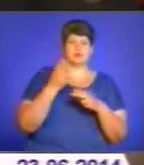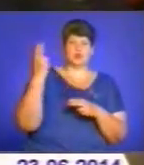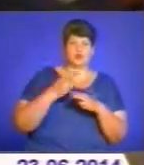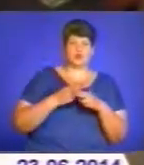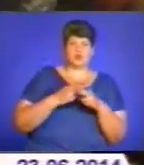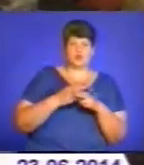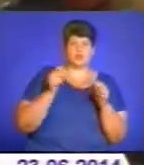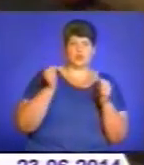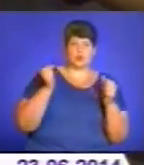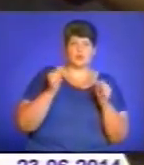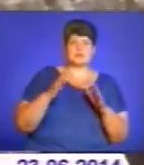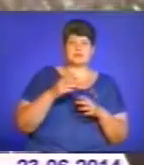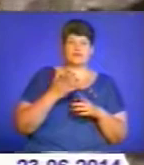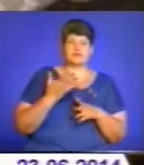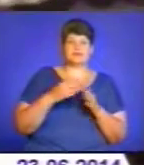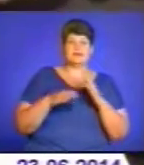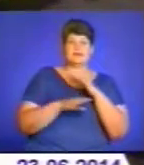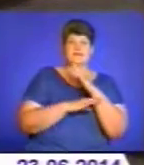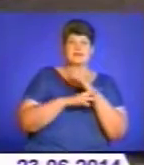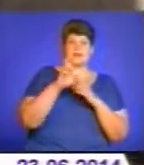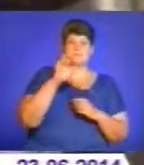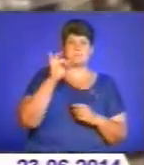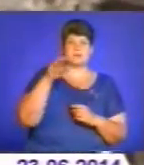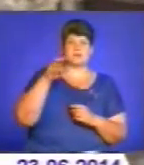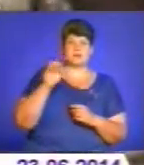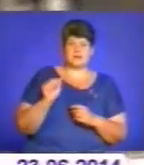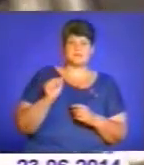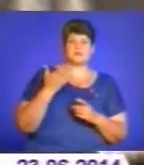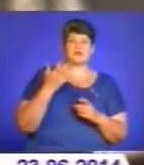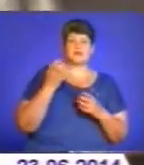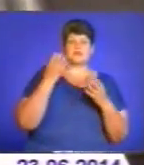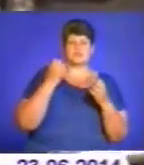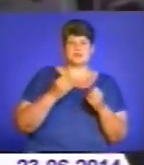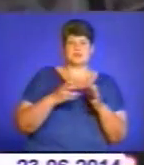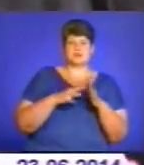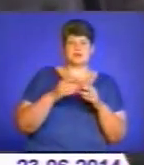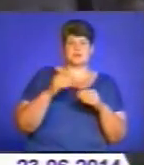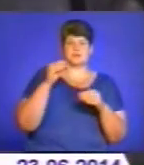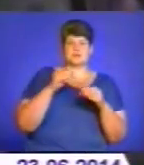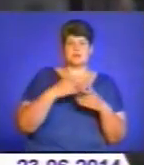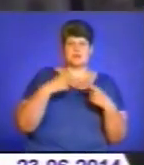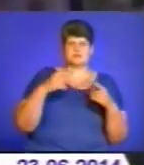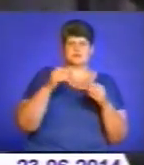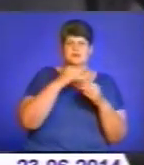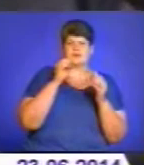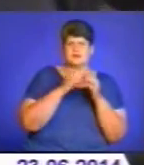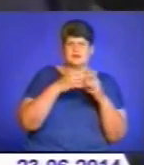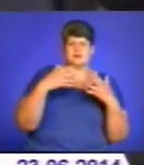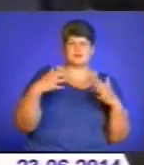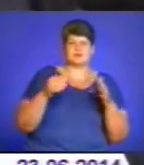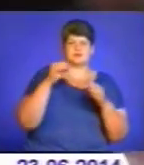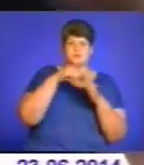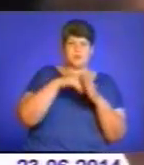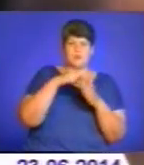ознаками холодної зброї, дерев'яна бита, майже сотня набоїв калібру 7,62 мм, понад десяток набоїв калібру 9 мм,